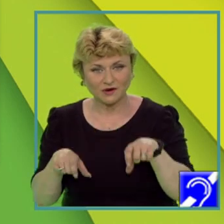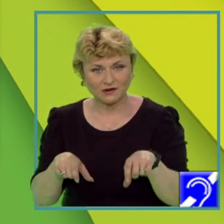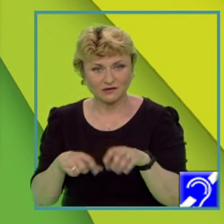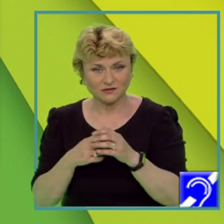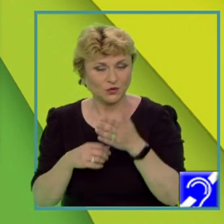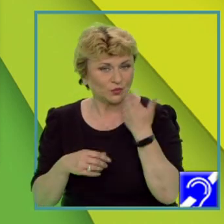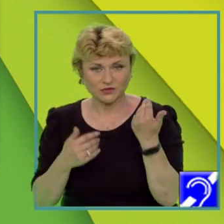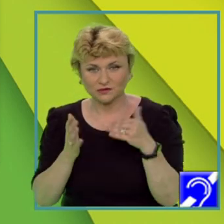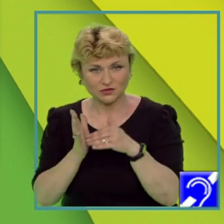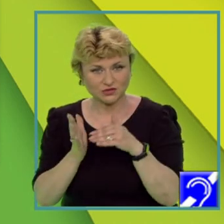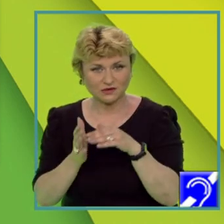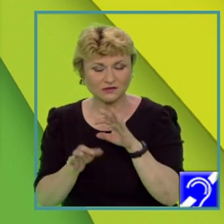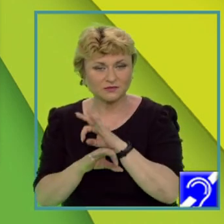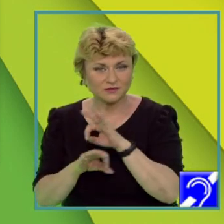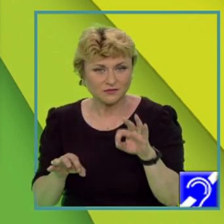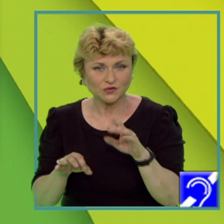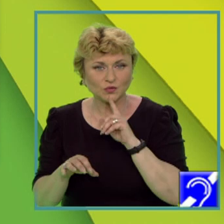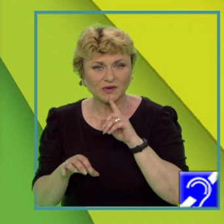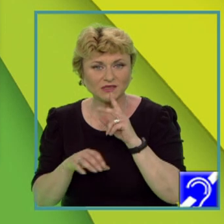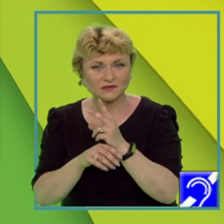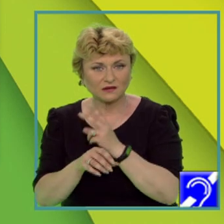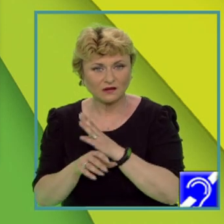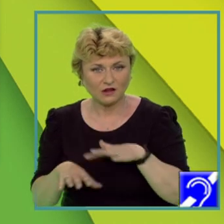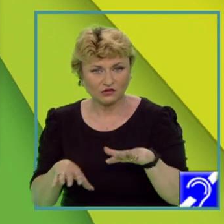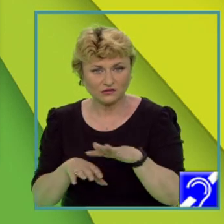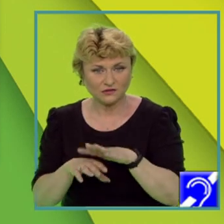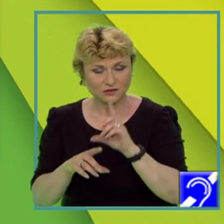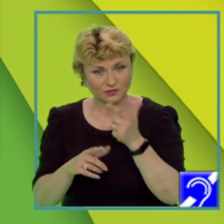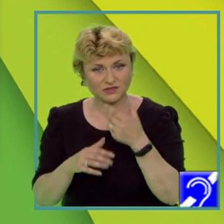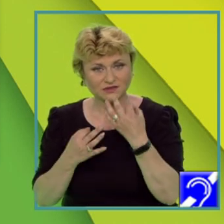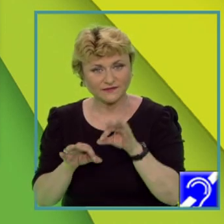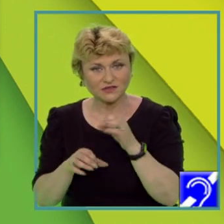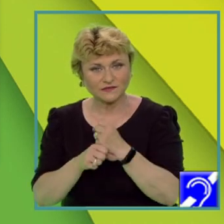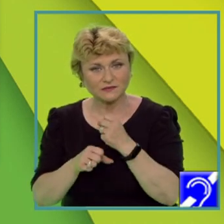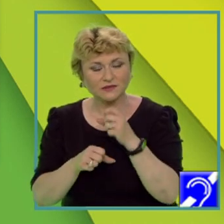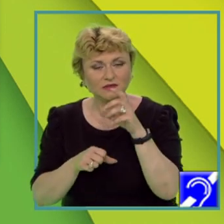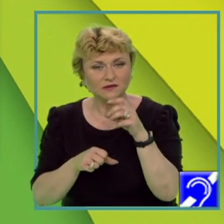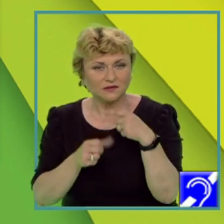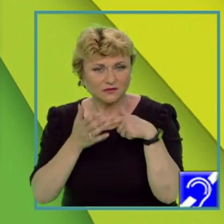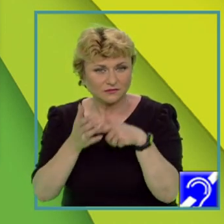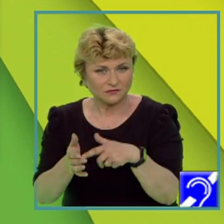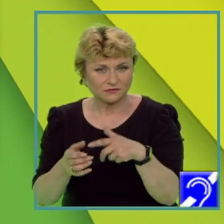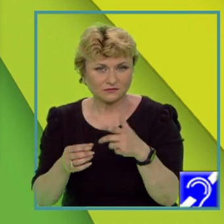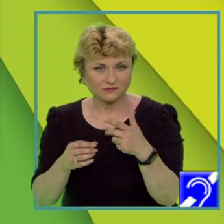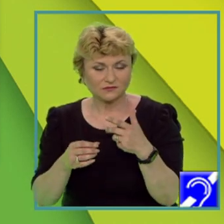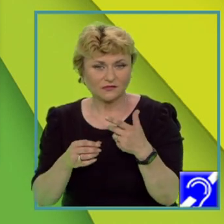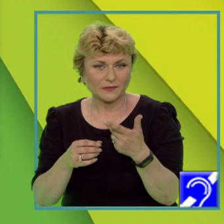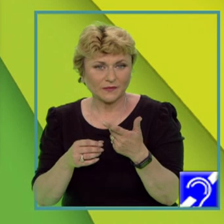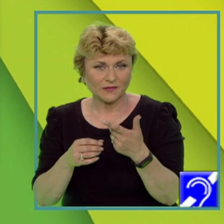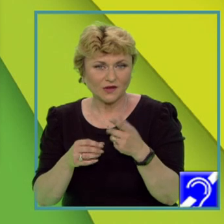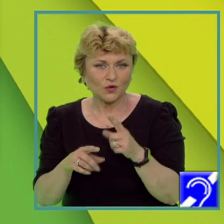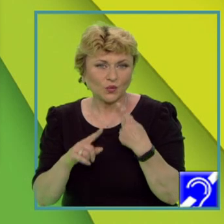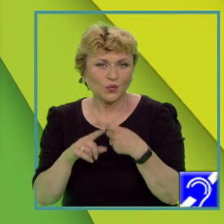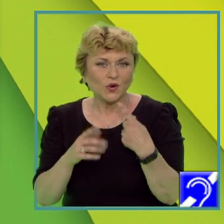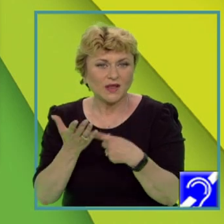este necesară precizarea numelor statelor. Se poate face referire în răspuns la statele respective cu